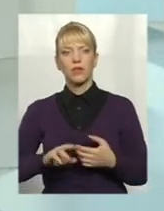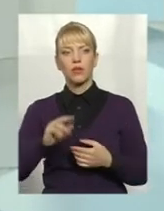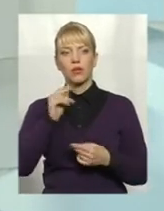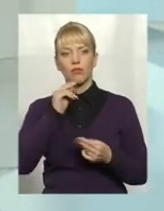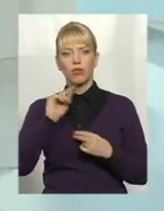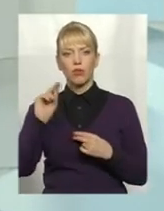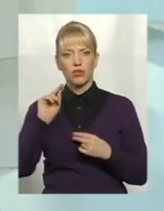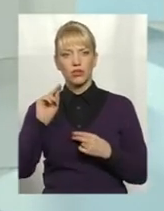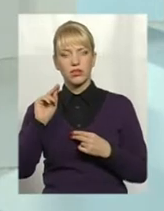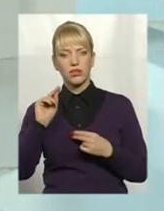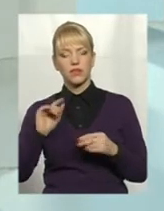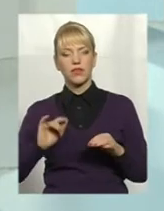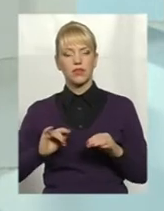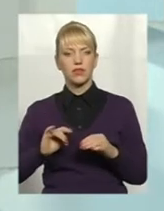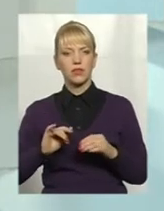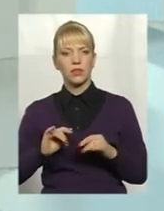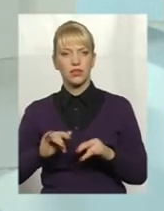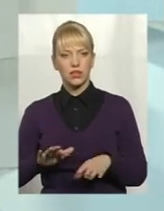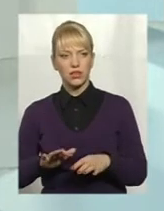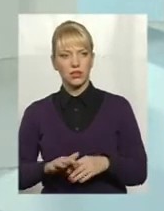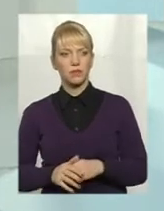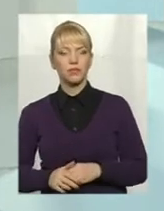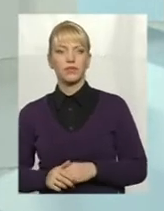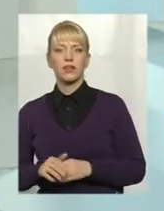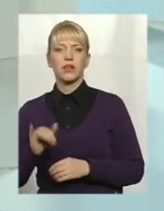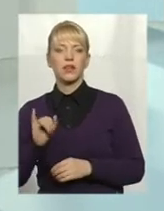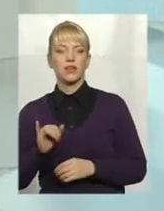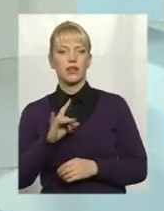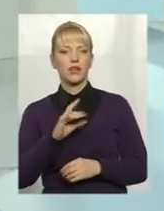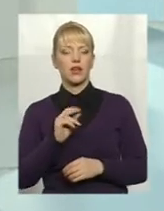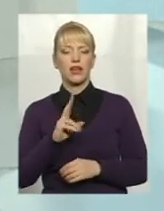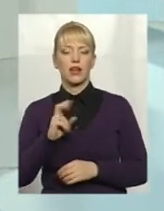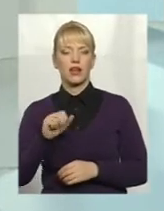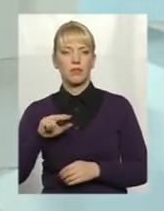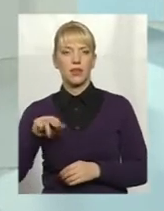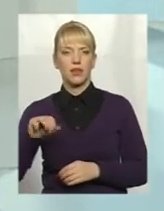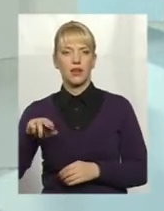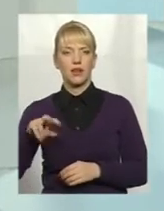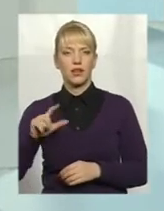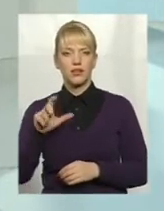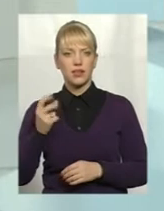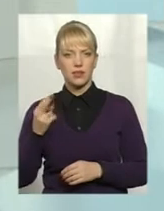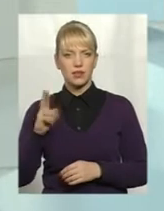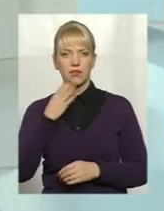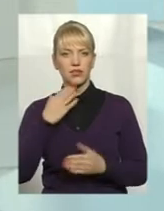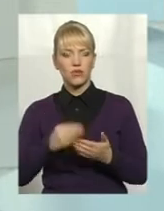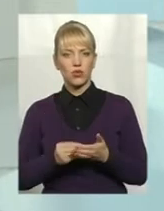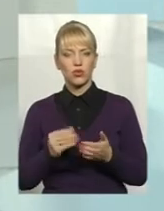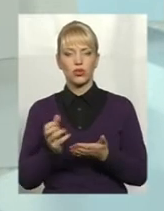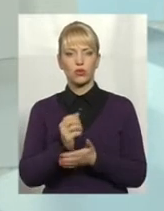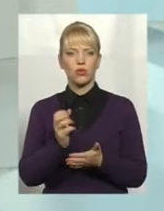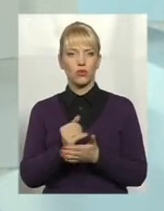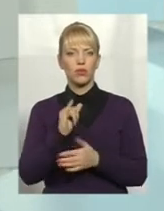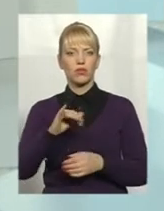дії і рекапіталізації своїх доходів. І намагатися бути